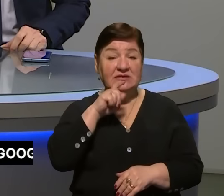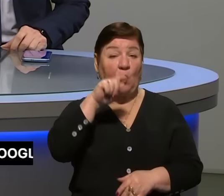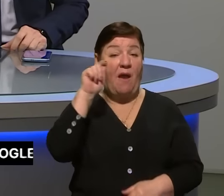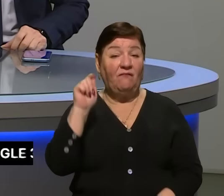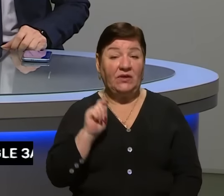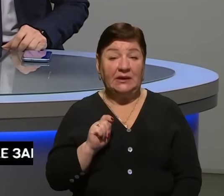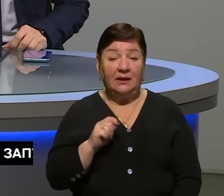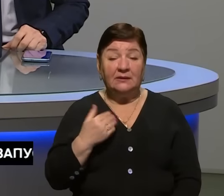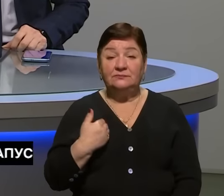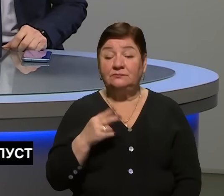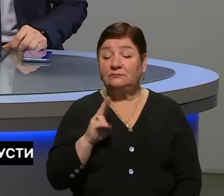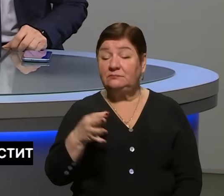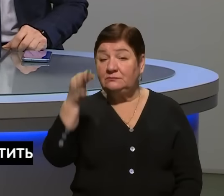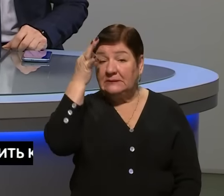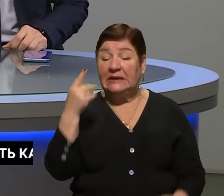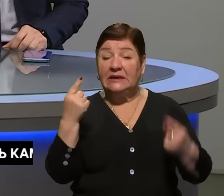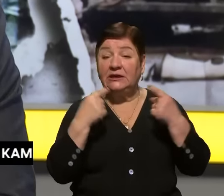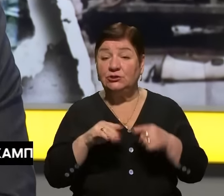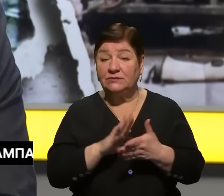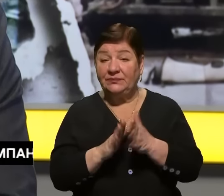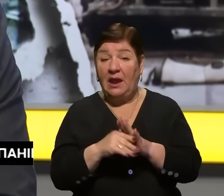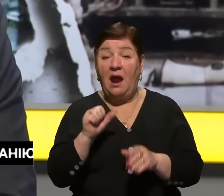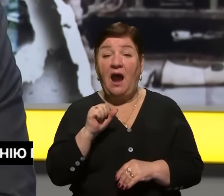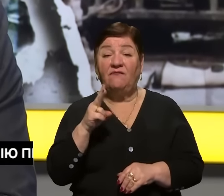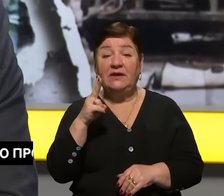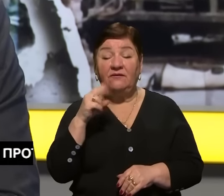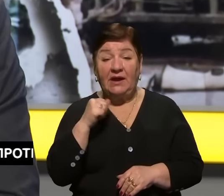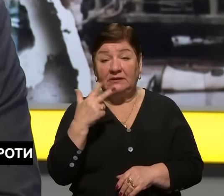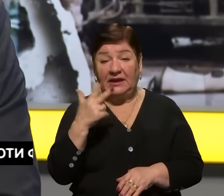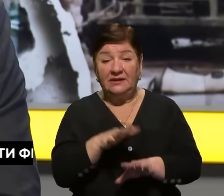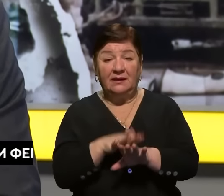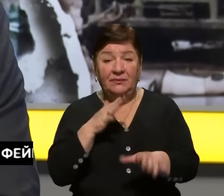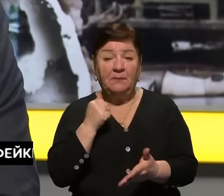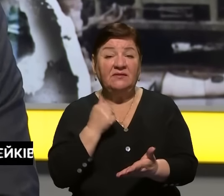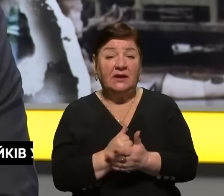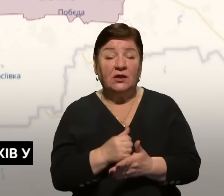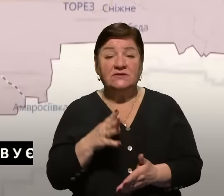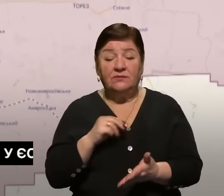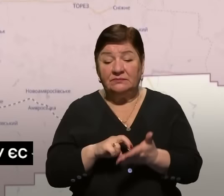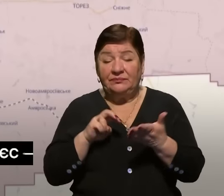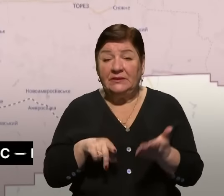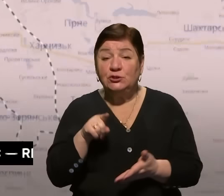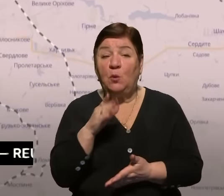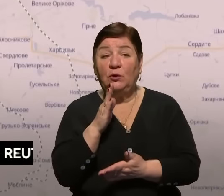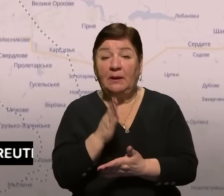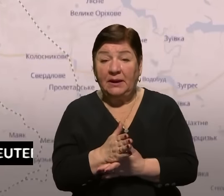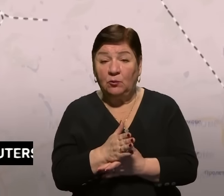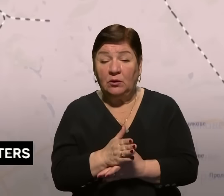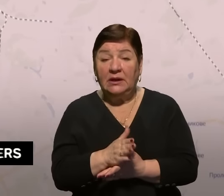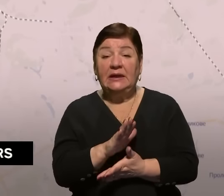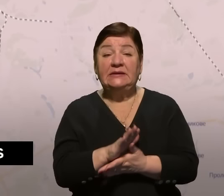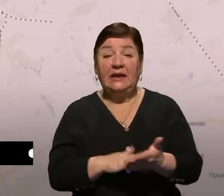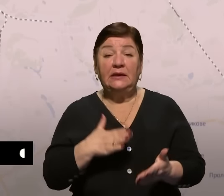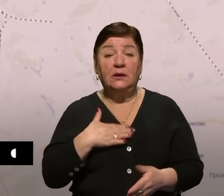Ну, як ми вже згадували про критичну ситуацію в Авдіївці, заявила і 3-я штурмова бригада, яка підтвердила свою дислокацію на цьому напрямку. Далі цитую,